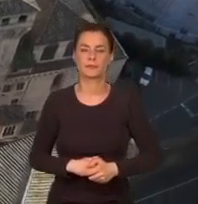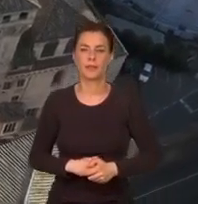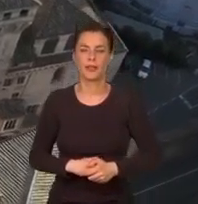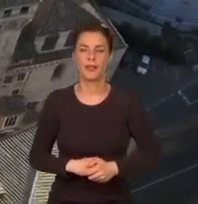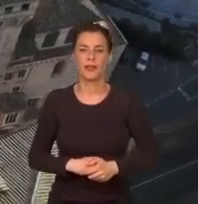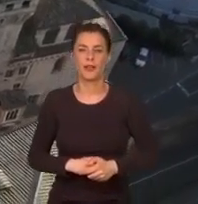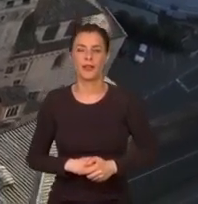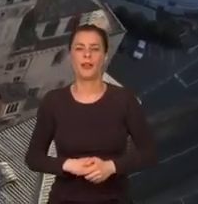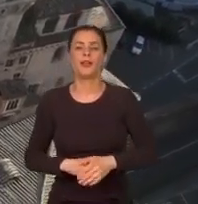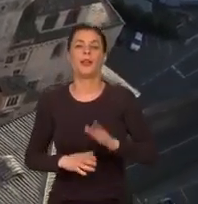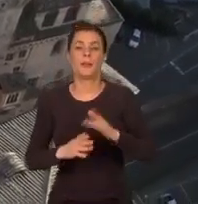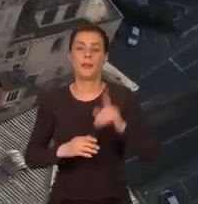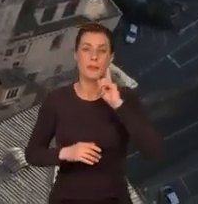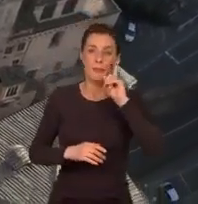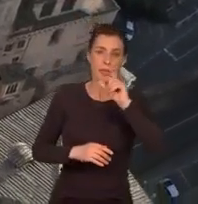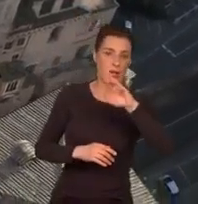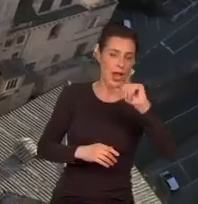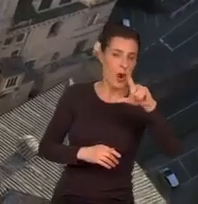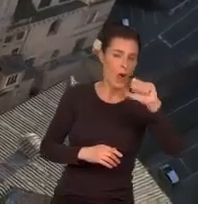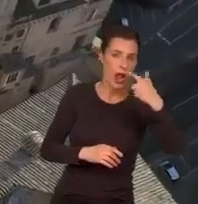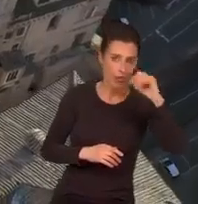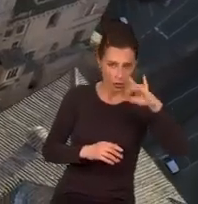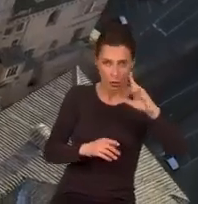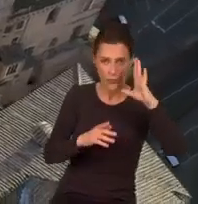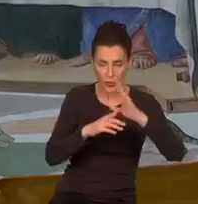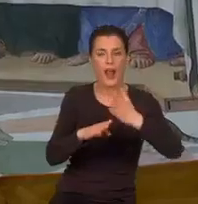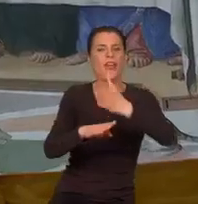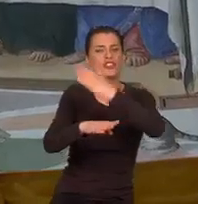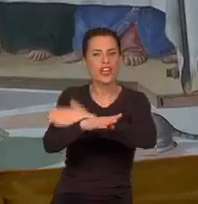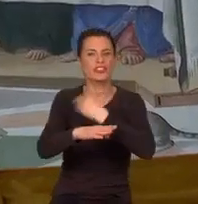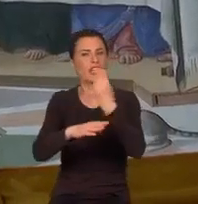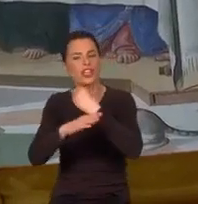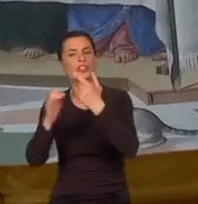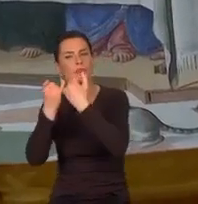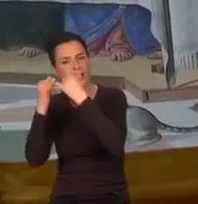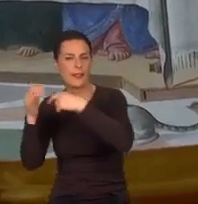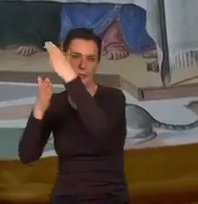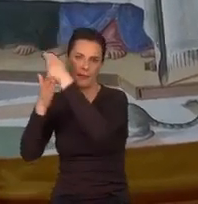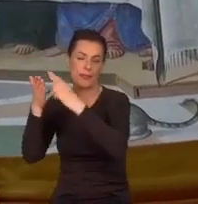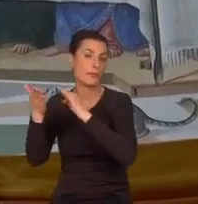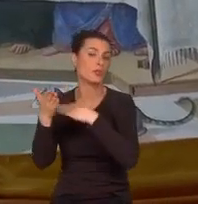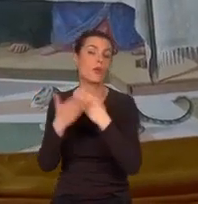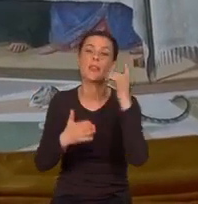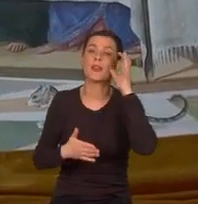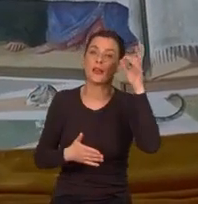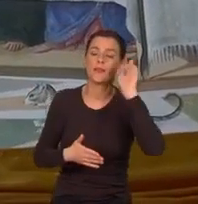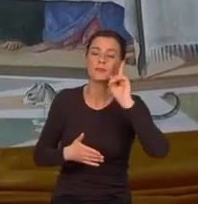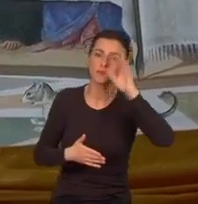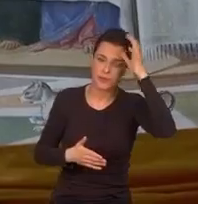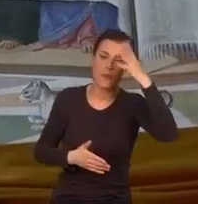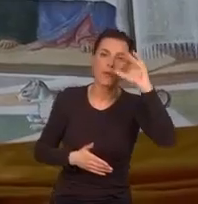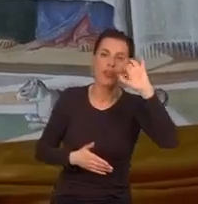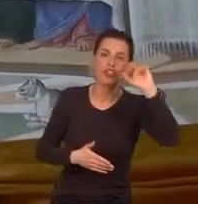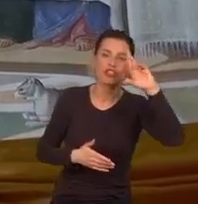Zanim wkroczył do niej Michał Anioł, uświetnili ją już malarze tacy jak Perugino i Botticelli. Michał Anioł miał